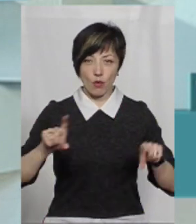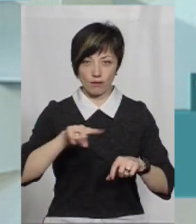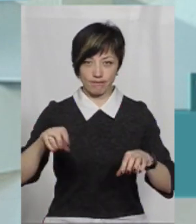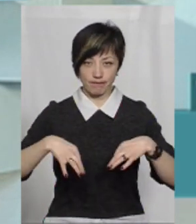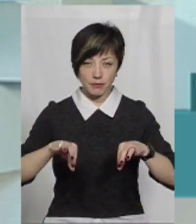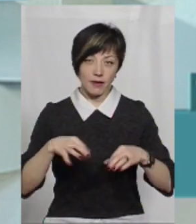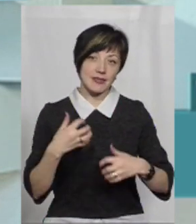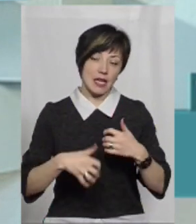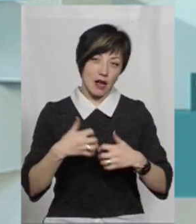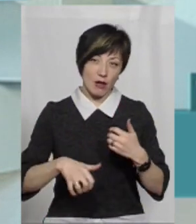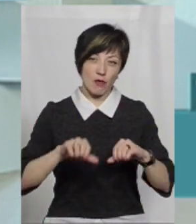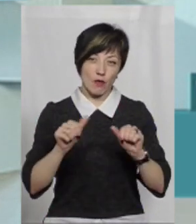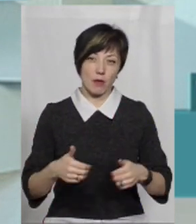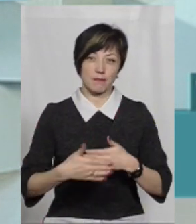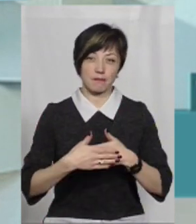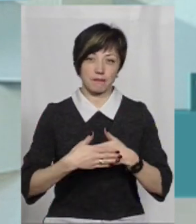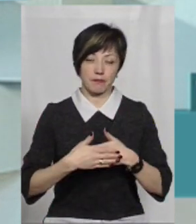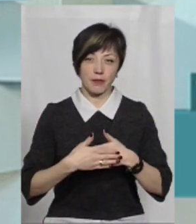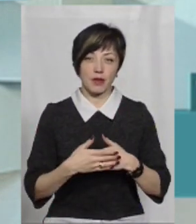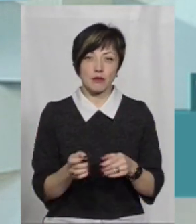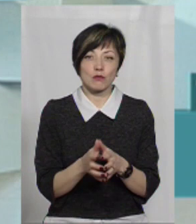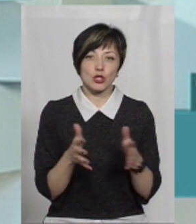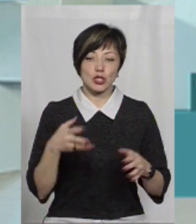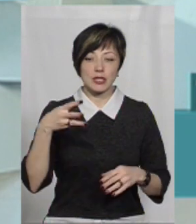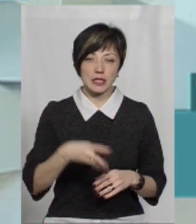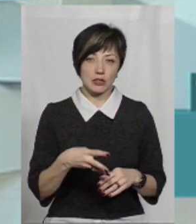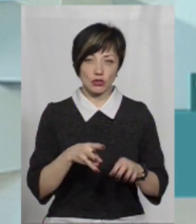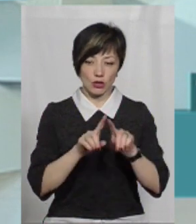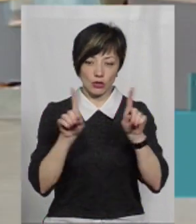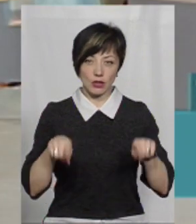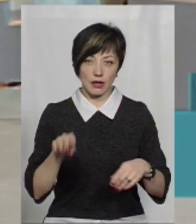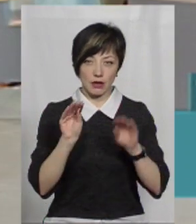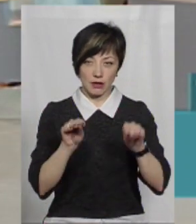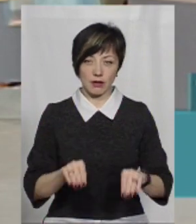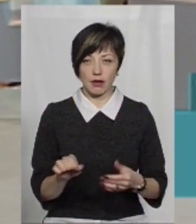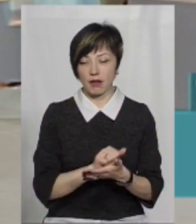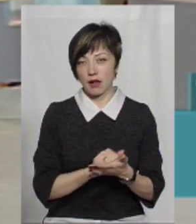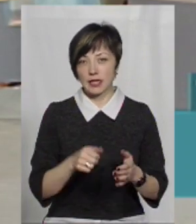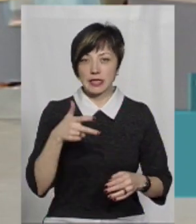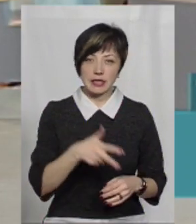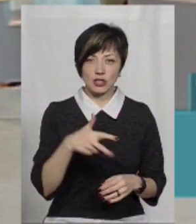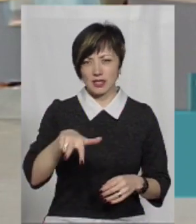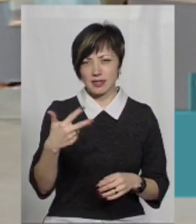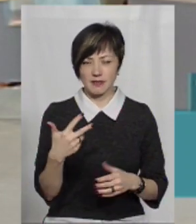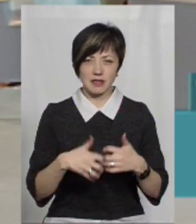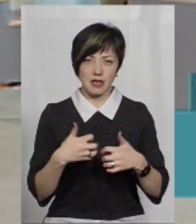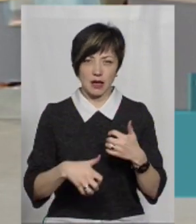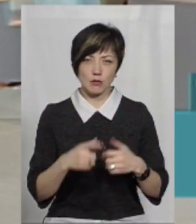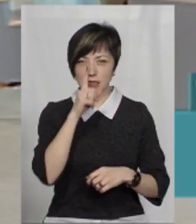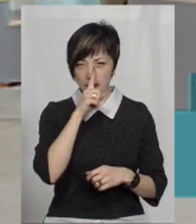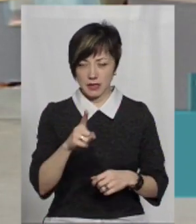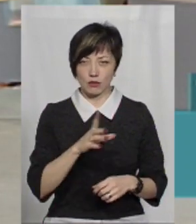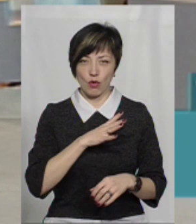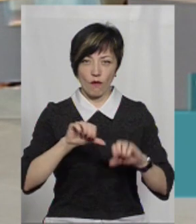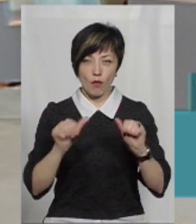середньому митницею оформлялися трошки більше трьох тисяч декларацій. Три тисячі тридцять три декларації в середньому за